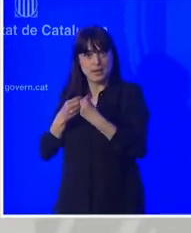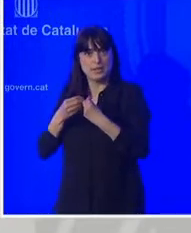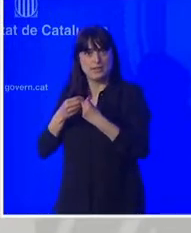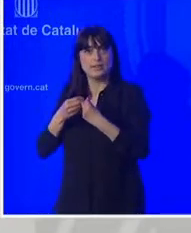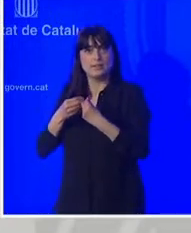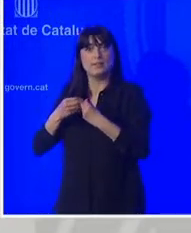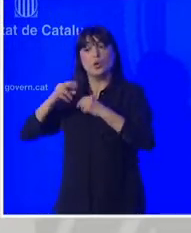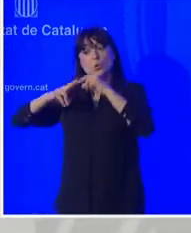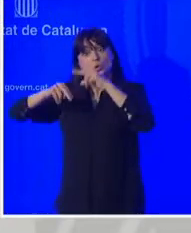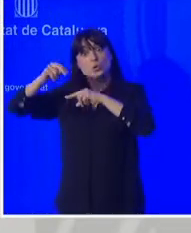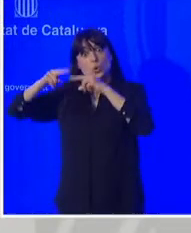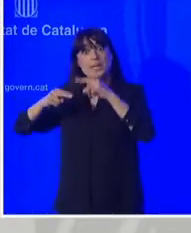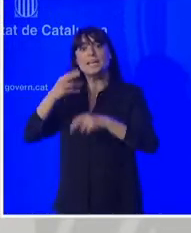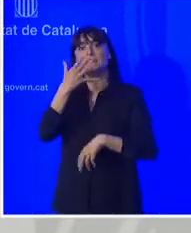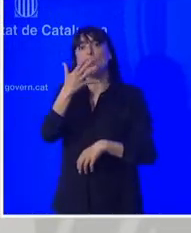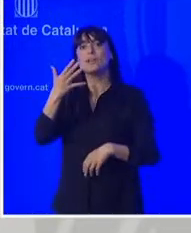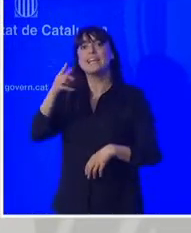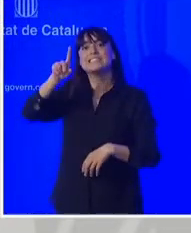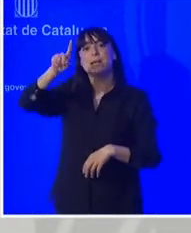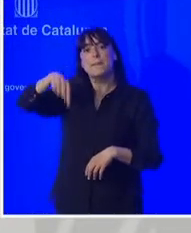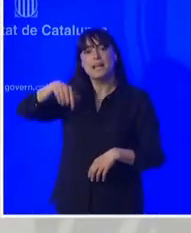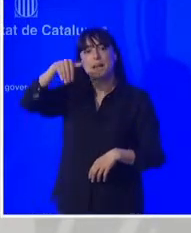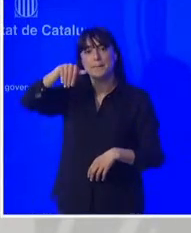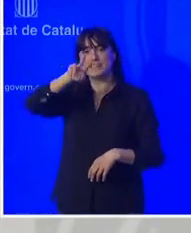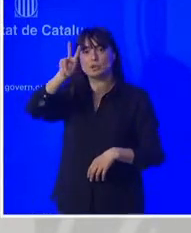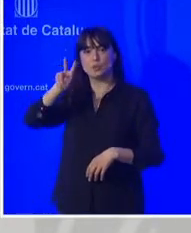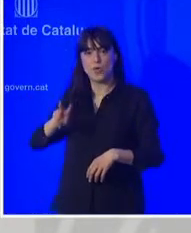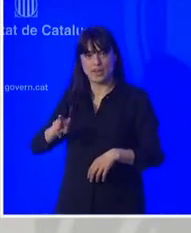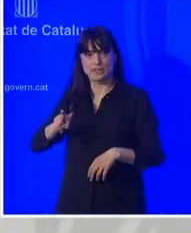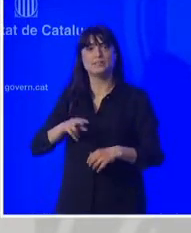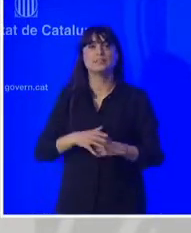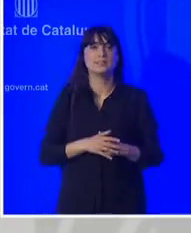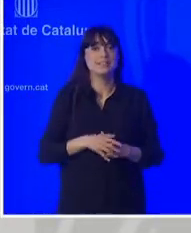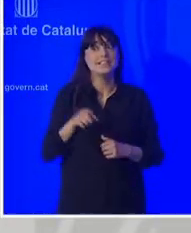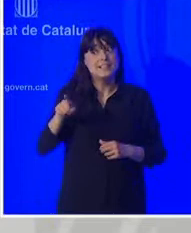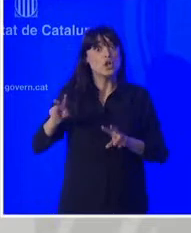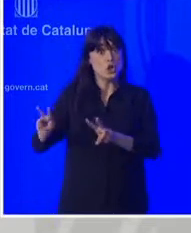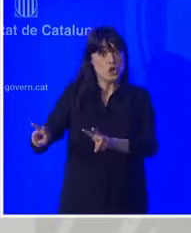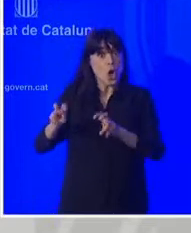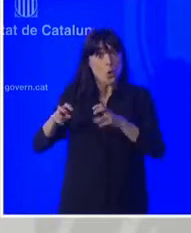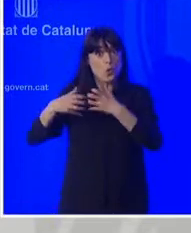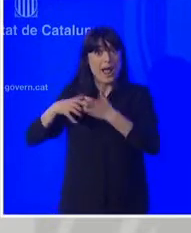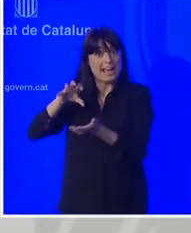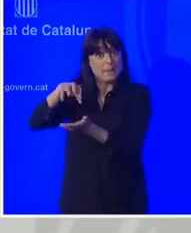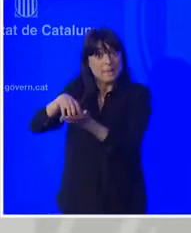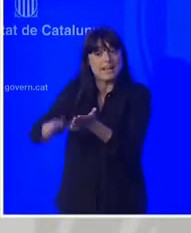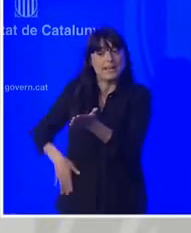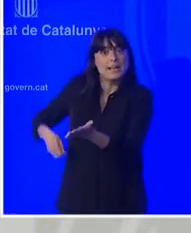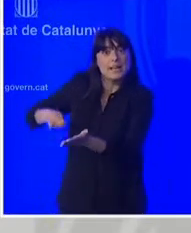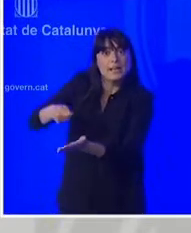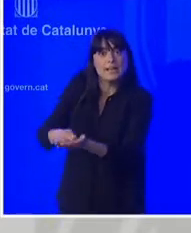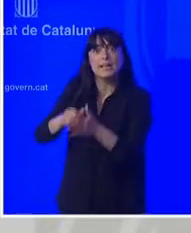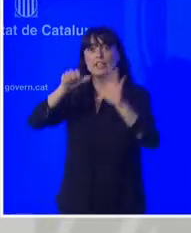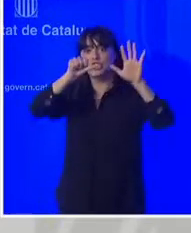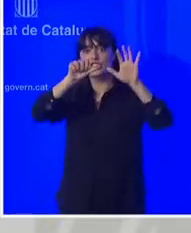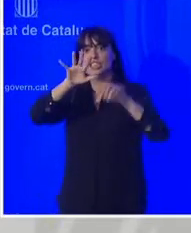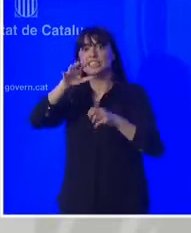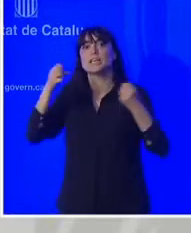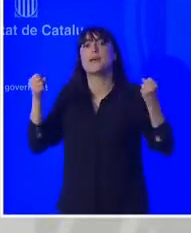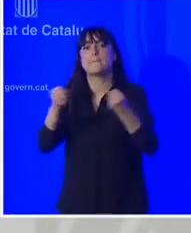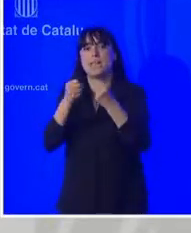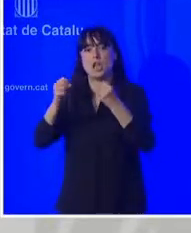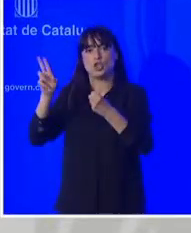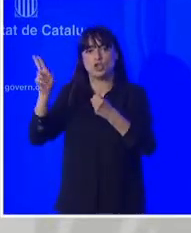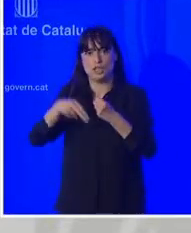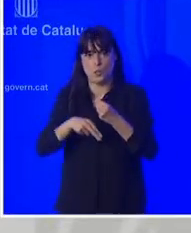de prop de 55.000 metres quadrats. La inversió en aquest nou equipament serà al voltant dels 65 milions d'euros